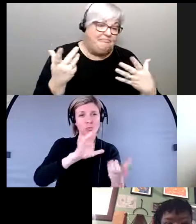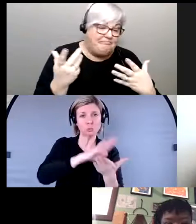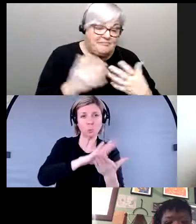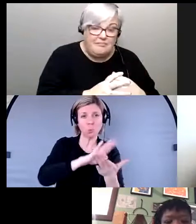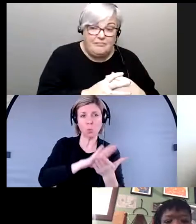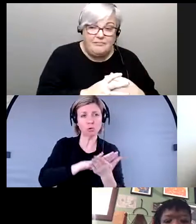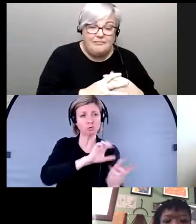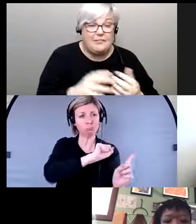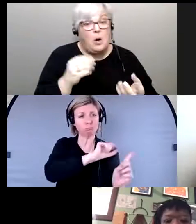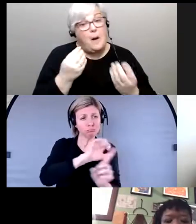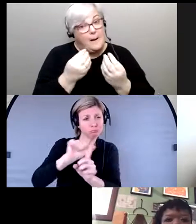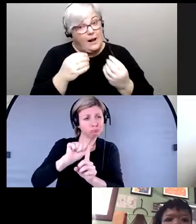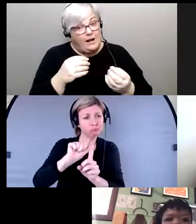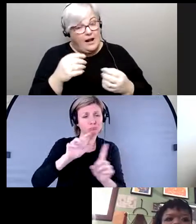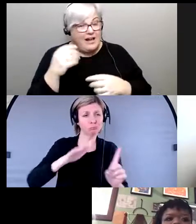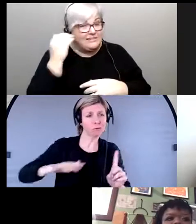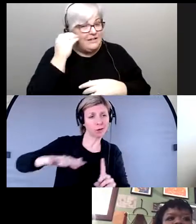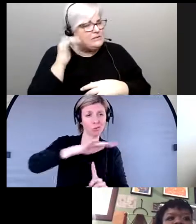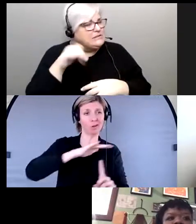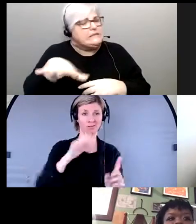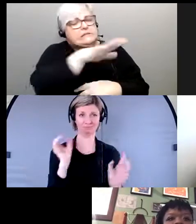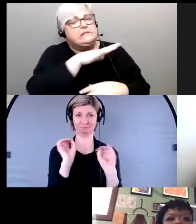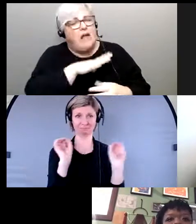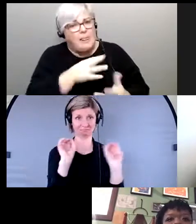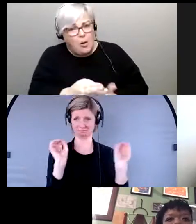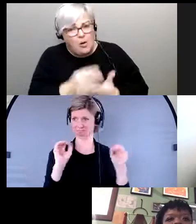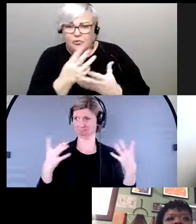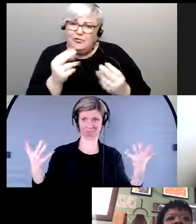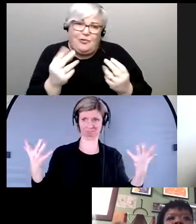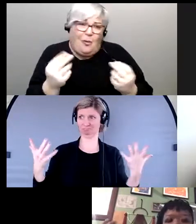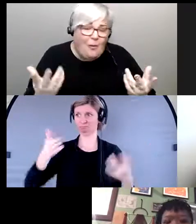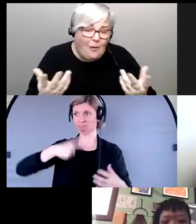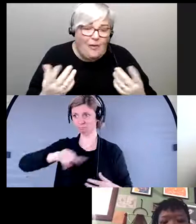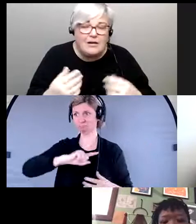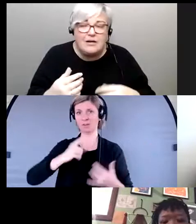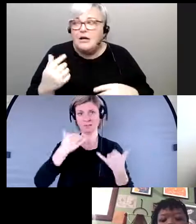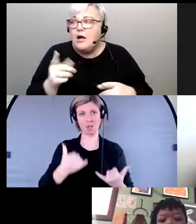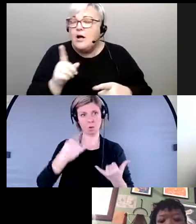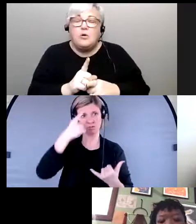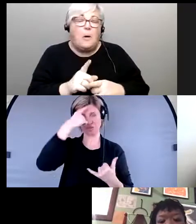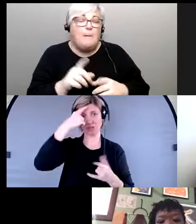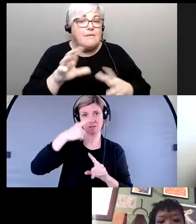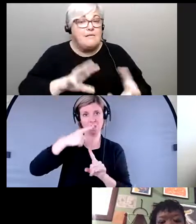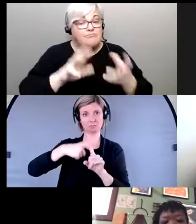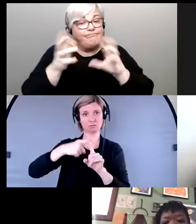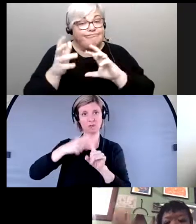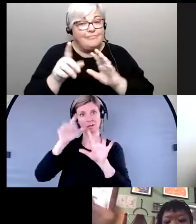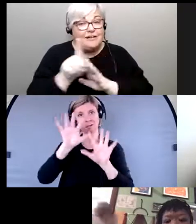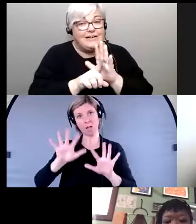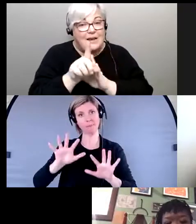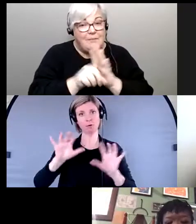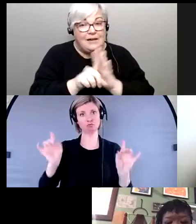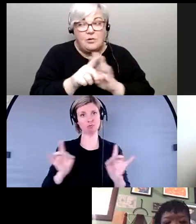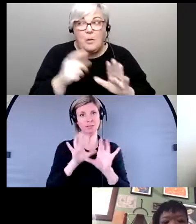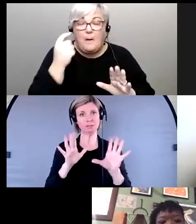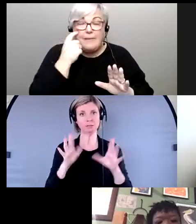est-ce qu'il beaucoup de ressources dans ces quartiers-là souvent non et donc on pense à la crise climatique tout en essayant